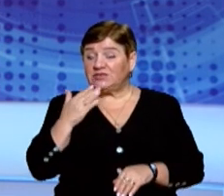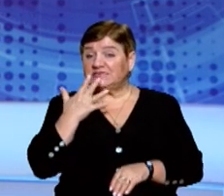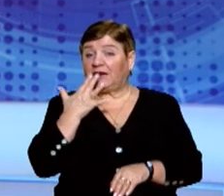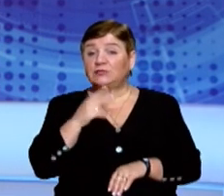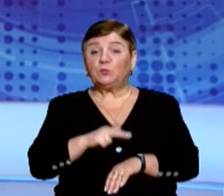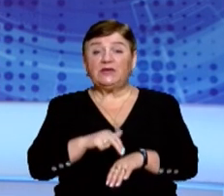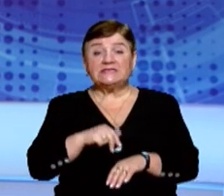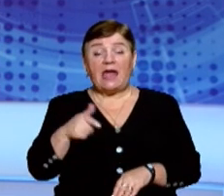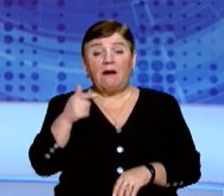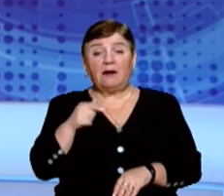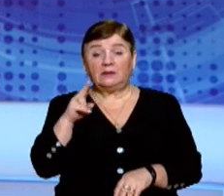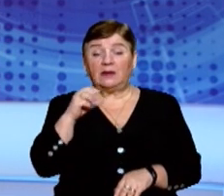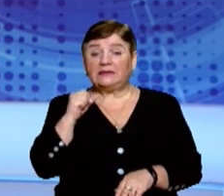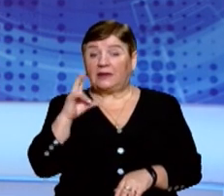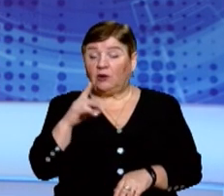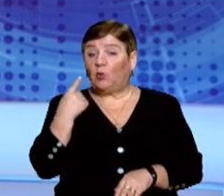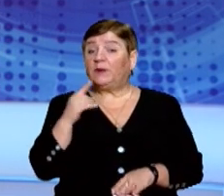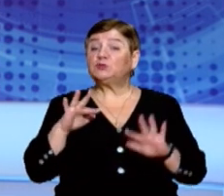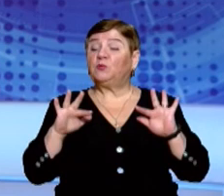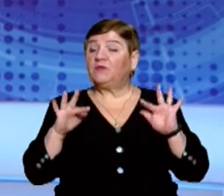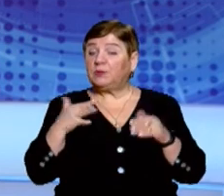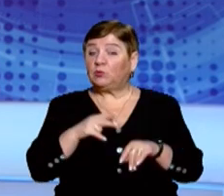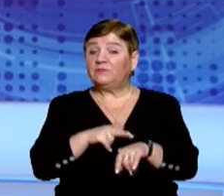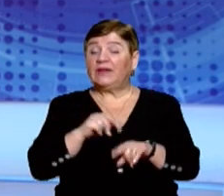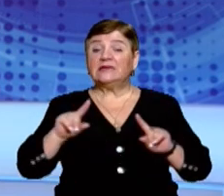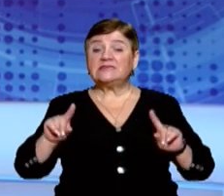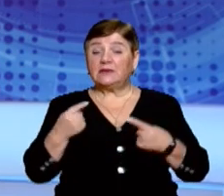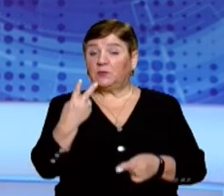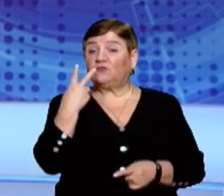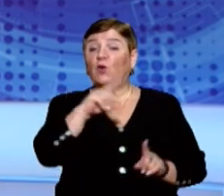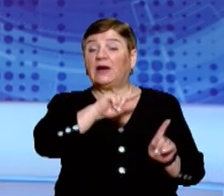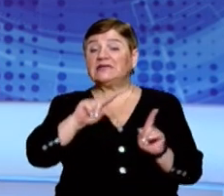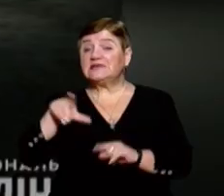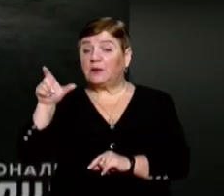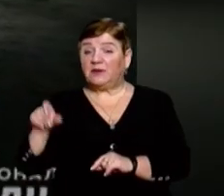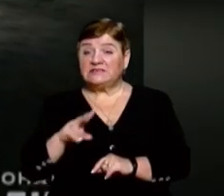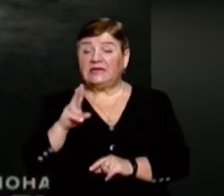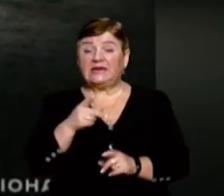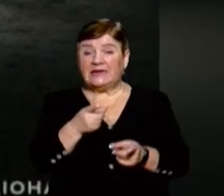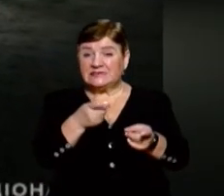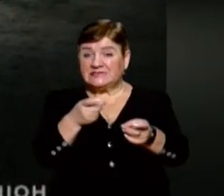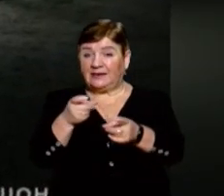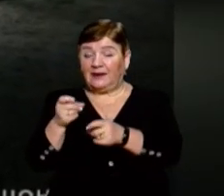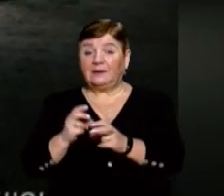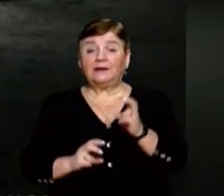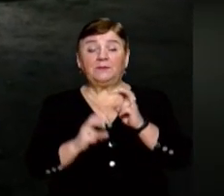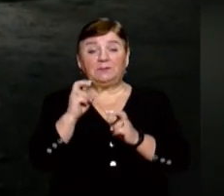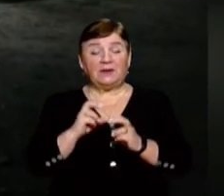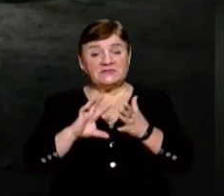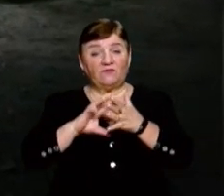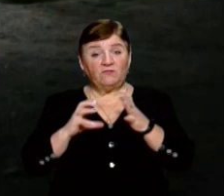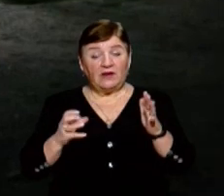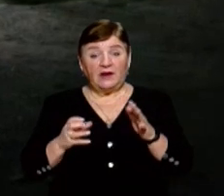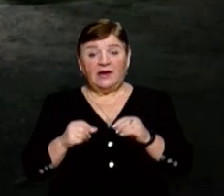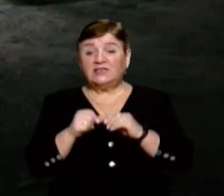Нацполіції Ганна Дан. У першому випадку правоохоронці затримали двох закарпатців, які стріляли на підприємстві у Виноградові.